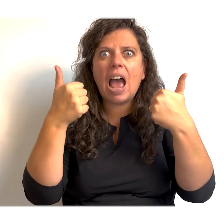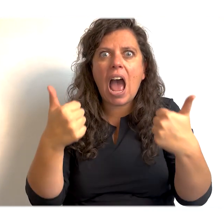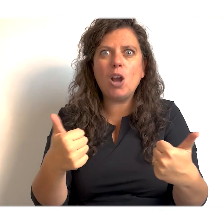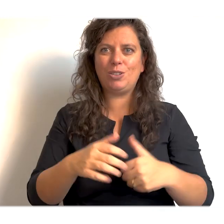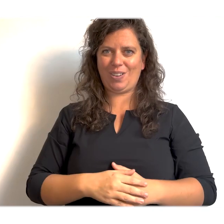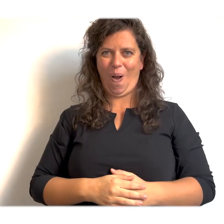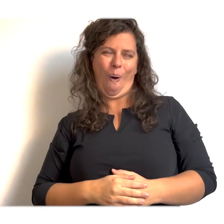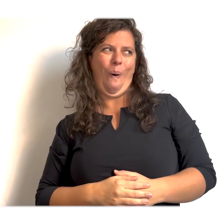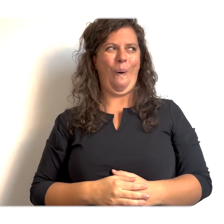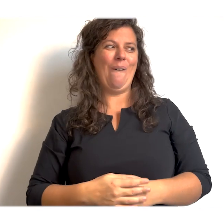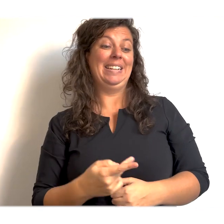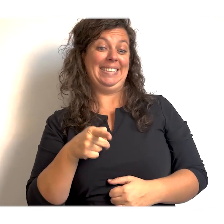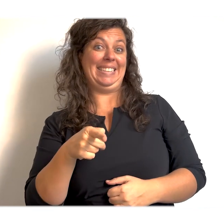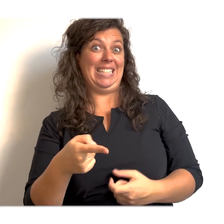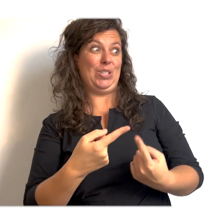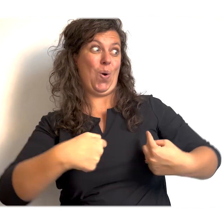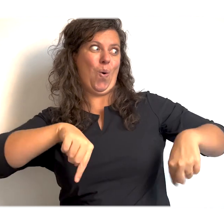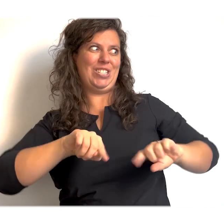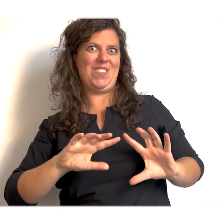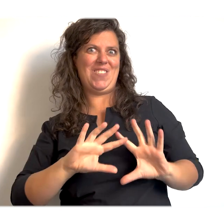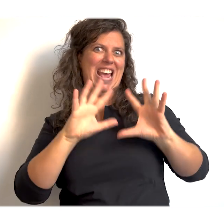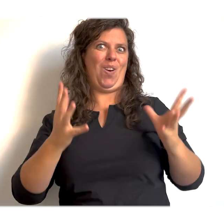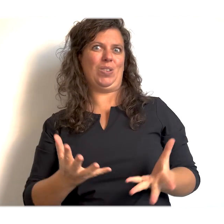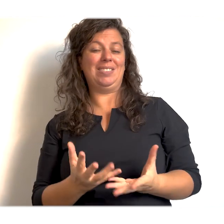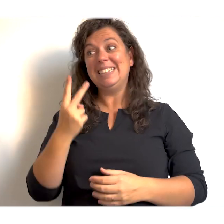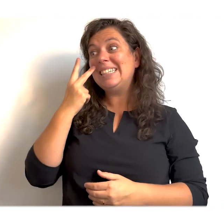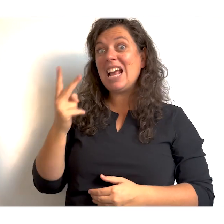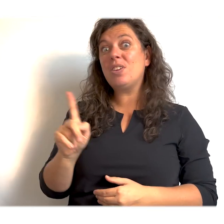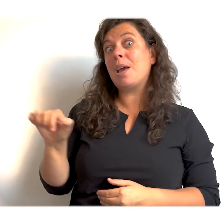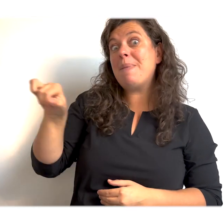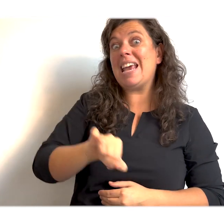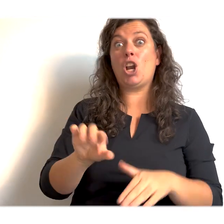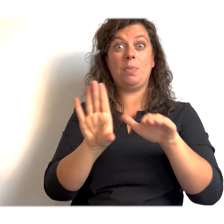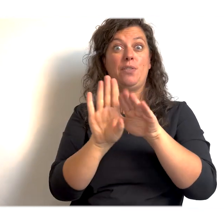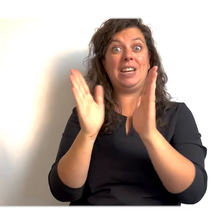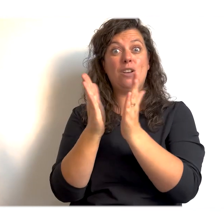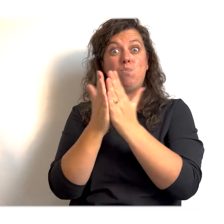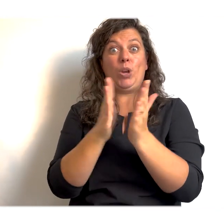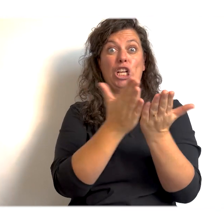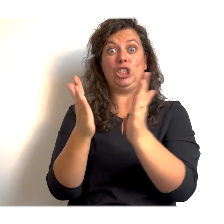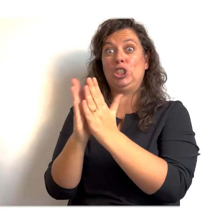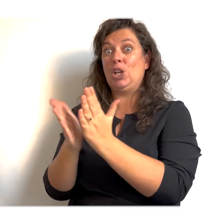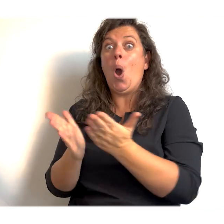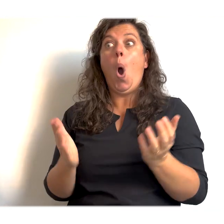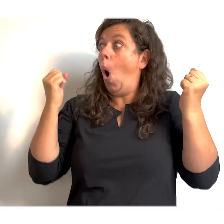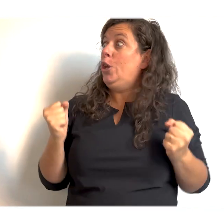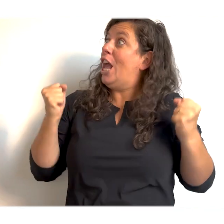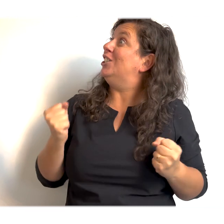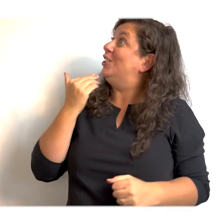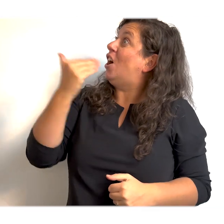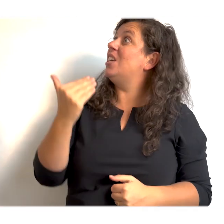Dit is onze wereld. Kijk eens wat ik voor jullie heb meegenomen. Oh, yes. Dank je wel.